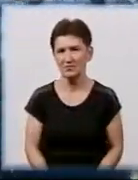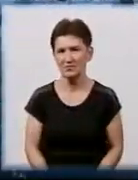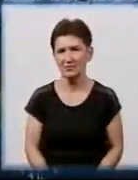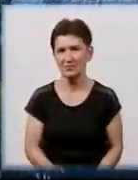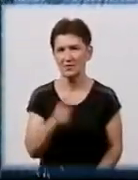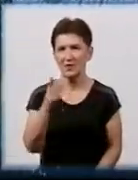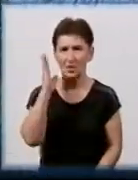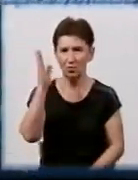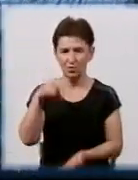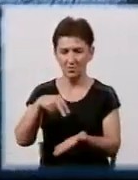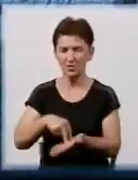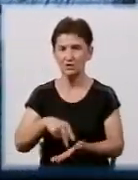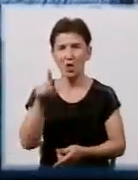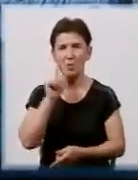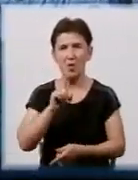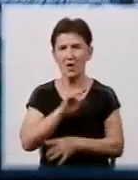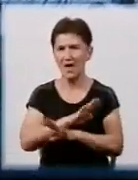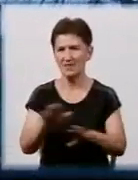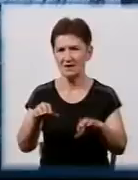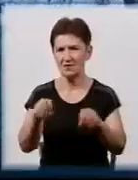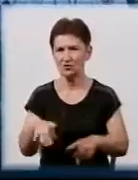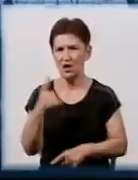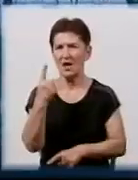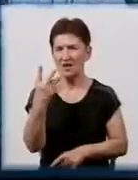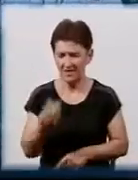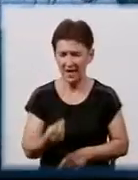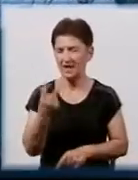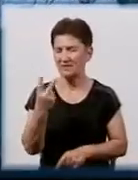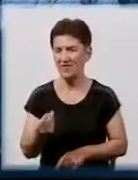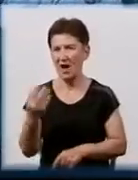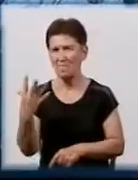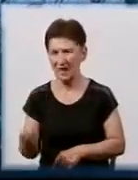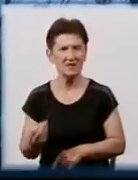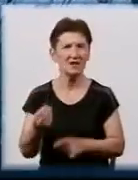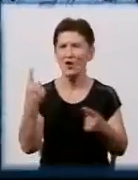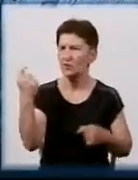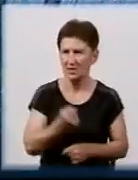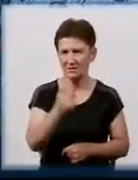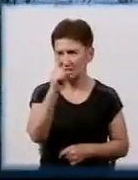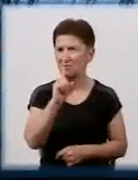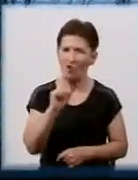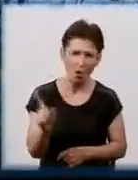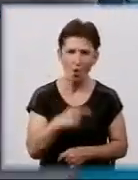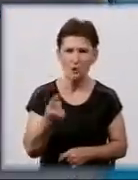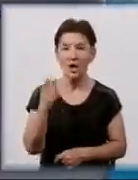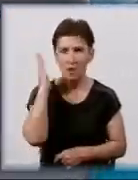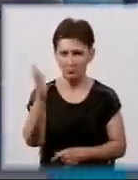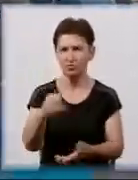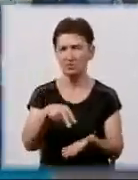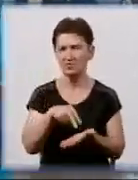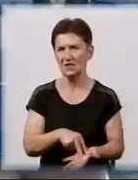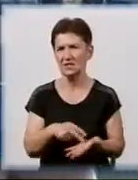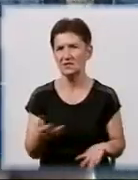Будемо стояти до тих пор, поки не рішиться це все. День, сутки, двоє, троє, п'ятеро, тиждень, місяць, год. Ну будемо стояти. Я